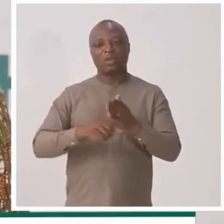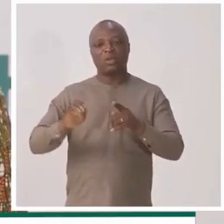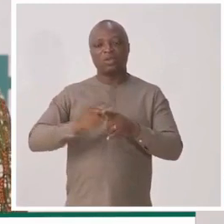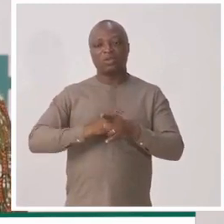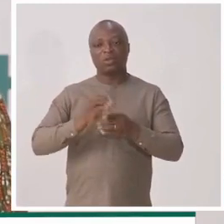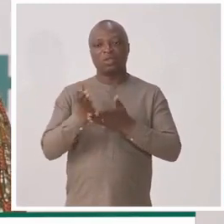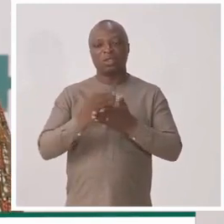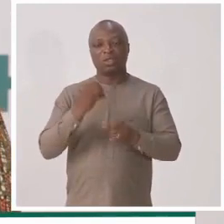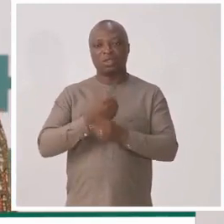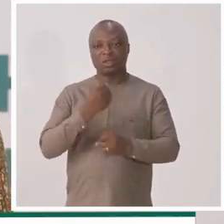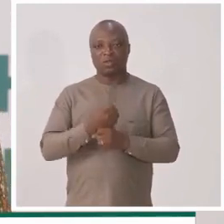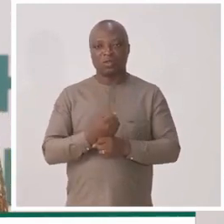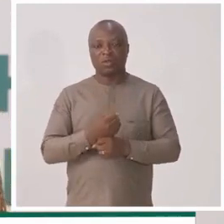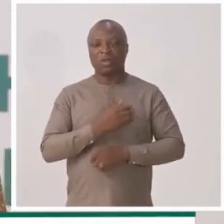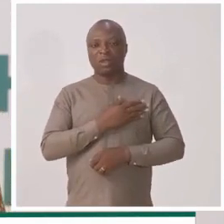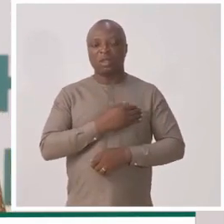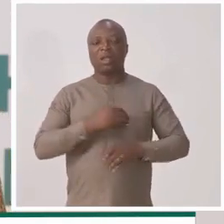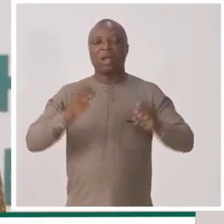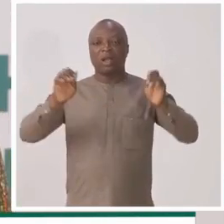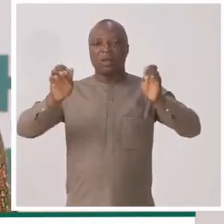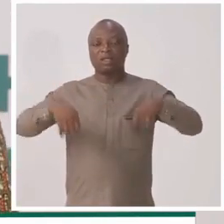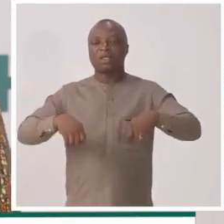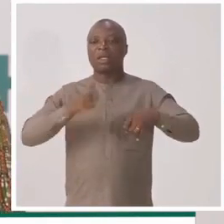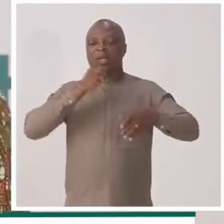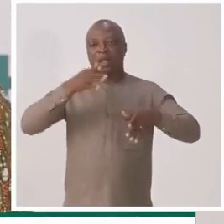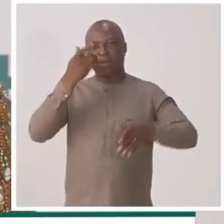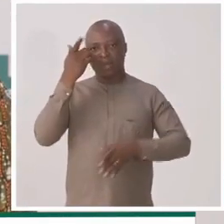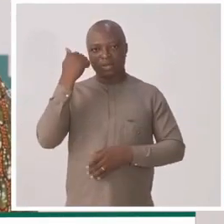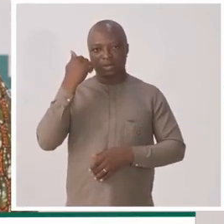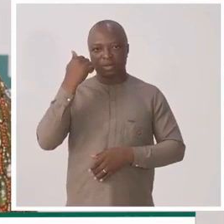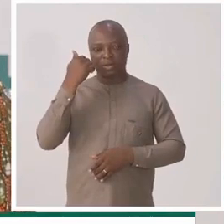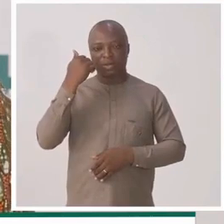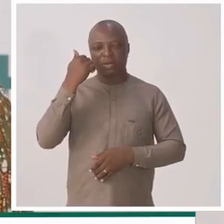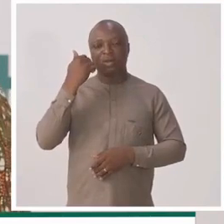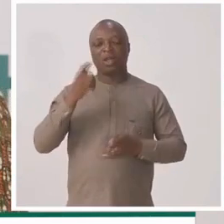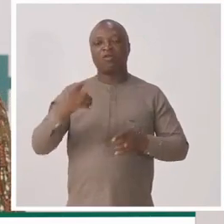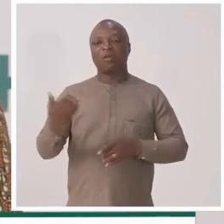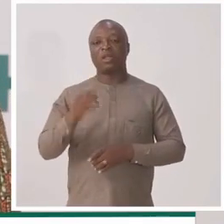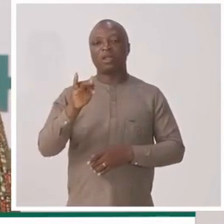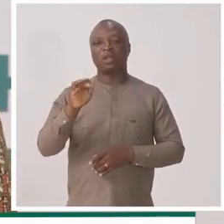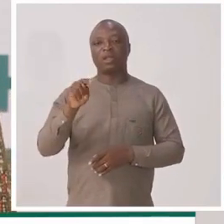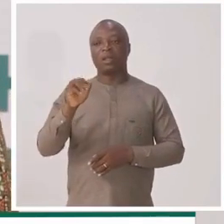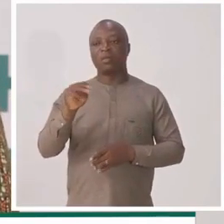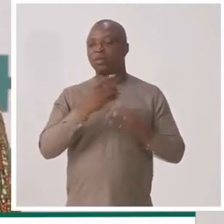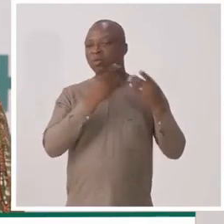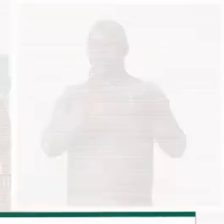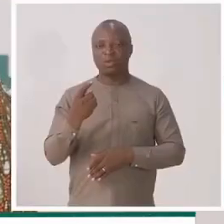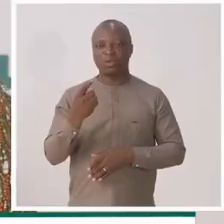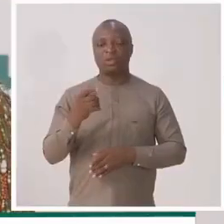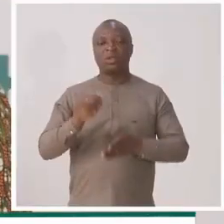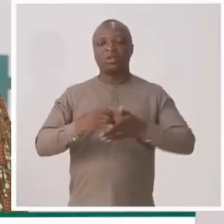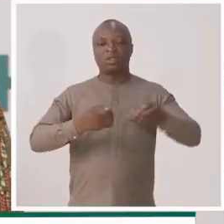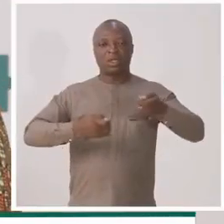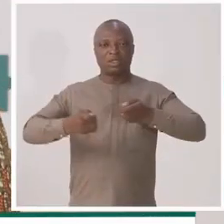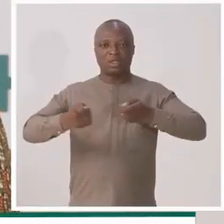'occupe des retraites. Et la capacité est là parce que, quand vous prenez l'INAM, depuis 2011, il